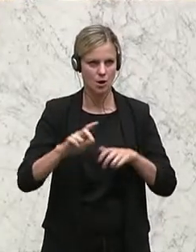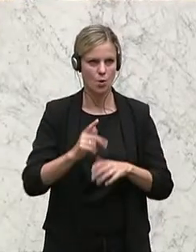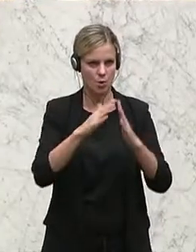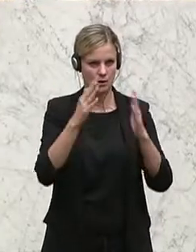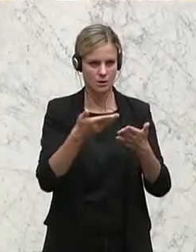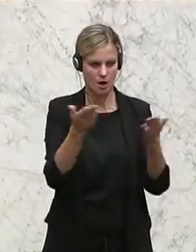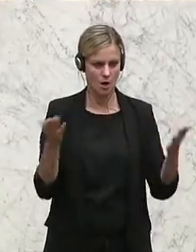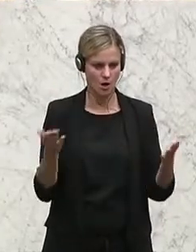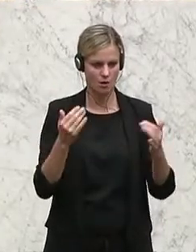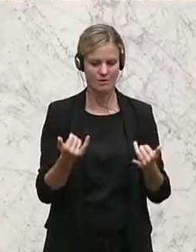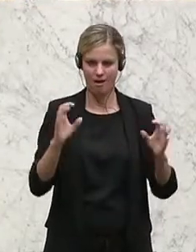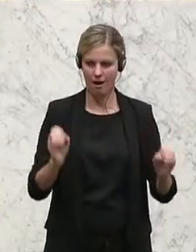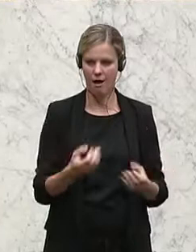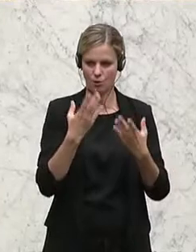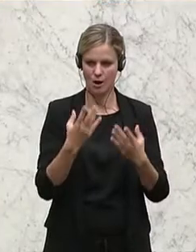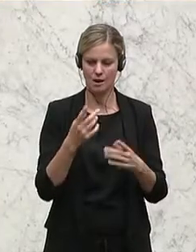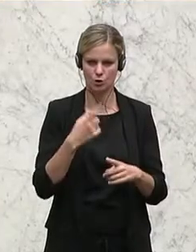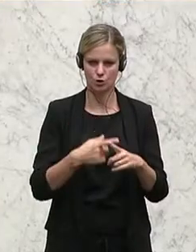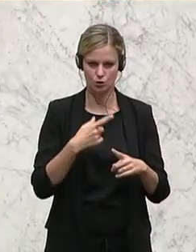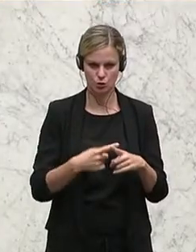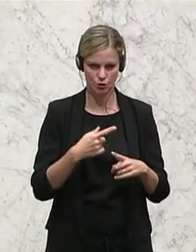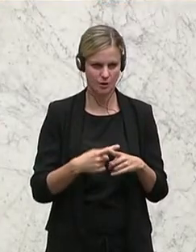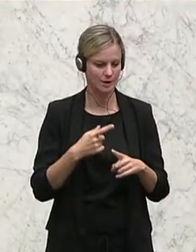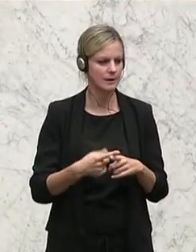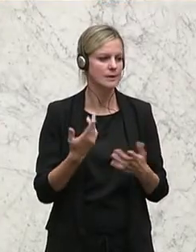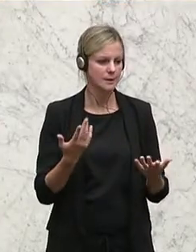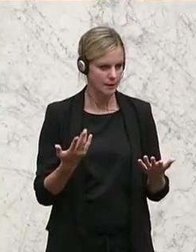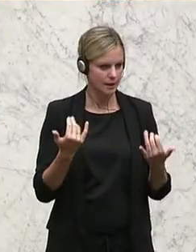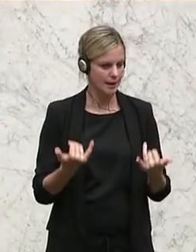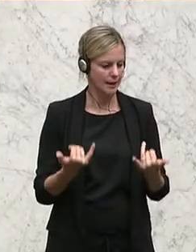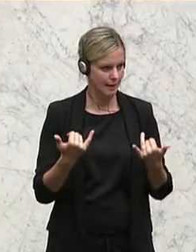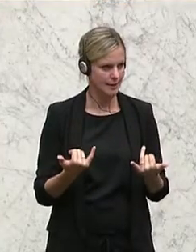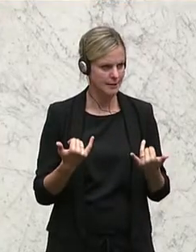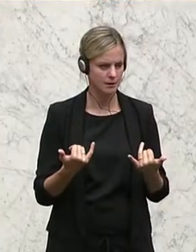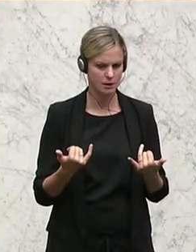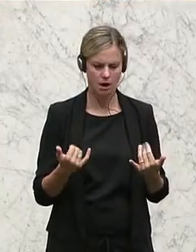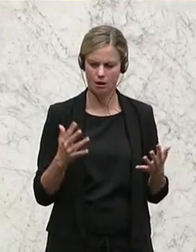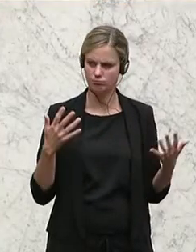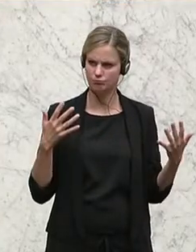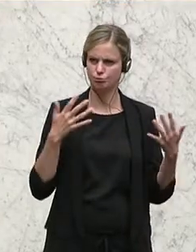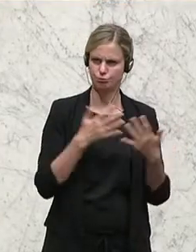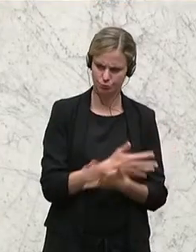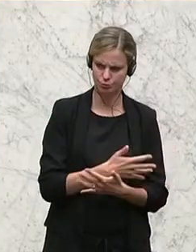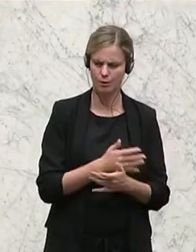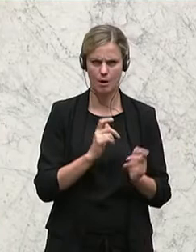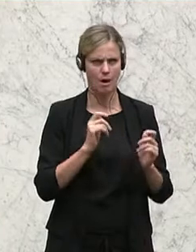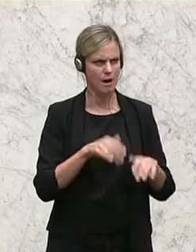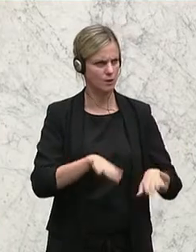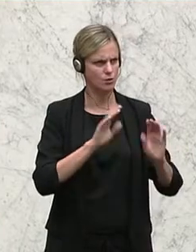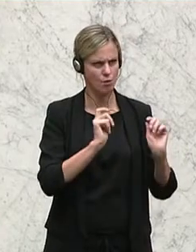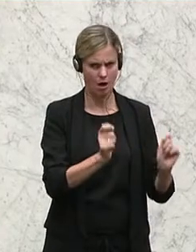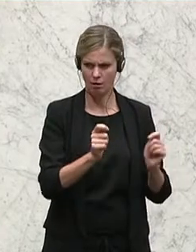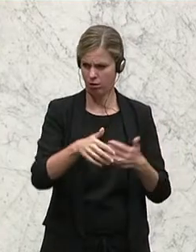Herren, aktuelle Stunde Sicherheit statt Asyl und Zahlentricksereien, Verwirrung um die Anzahl der Asylanträge,